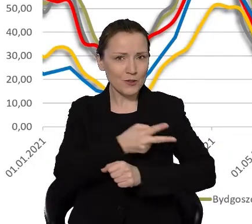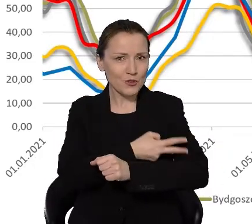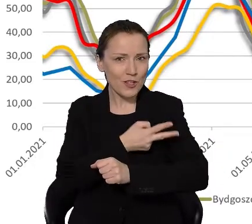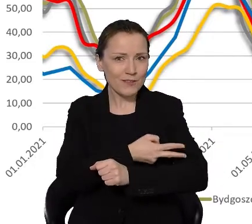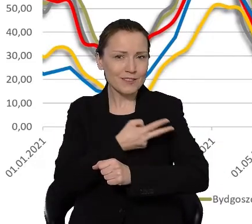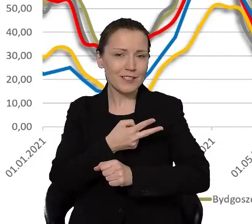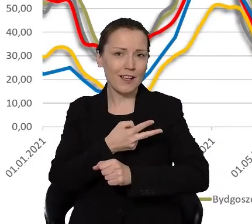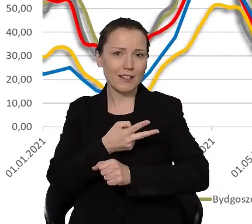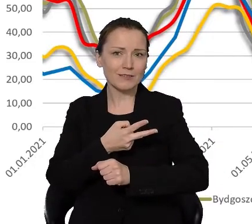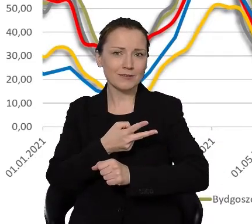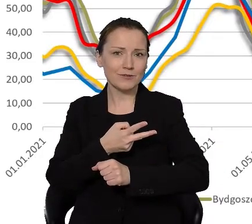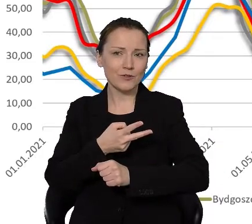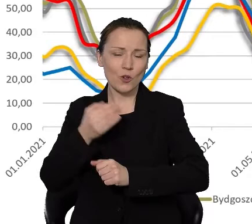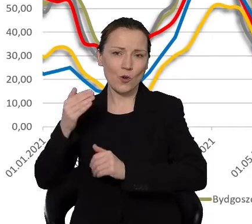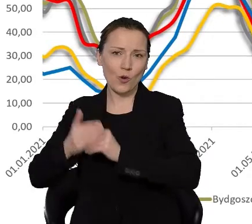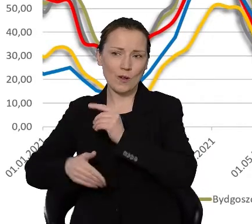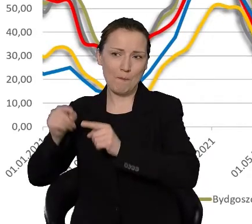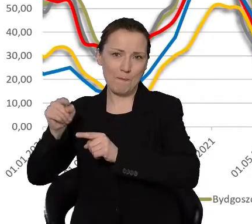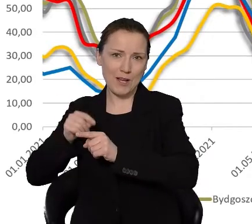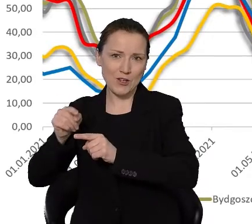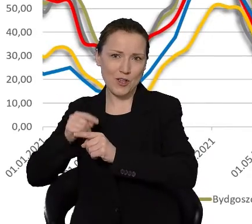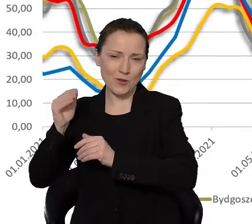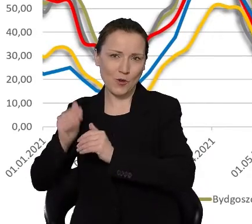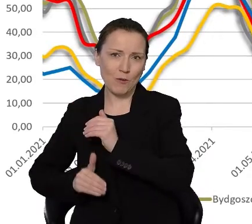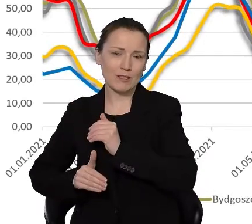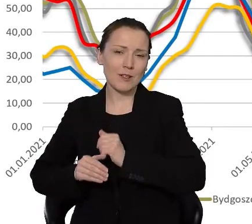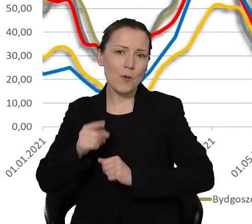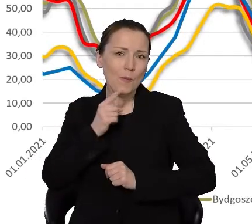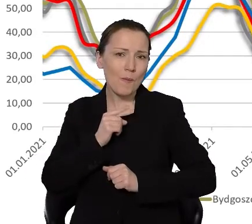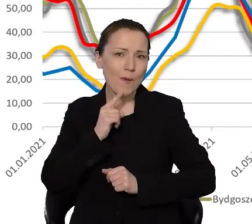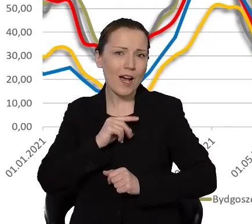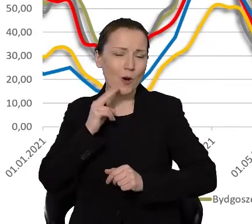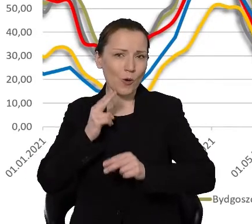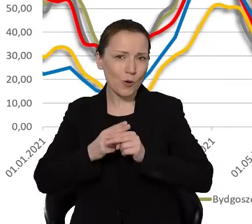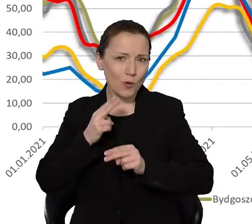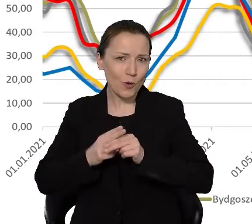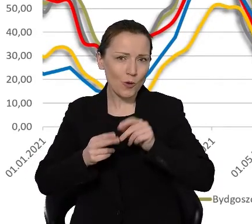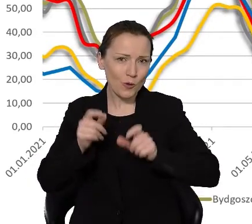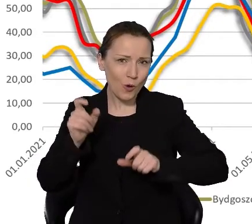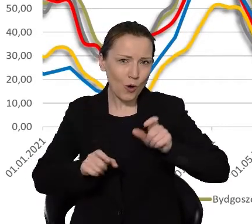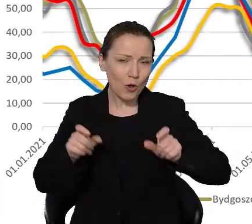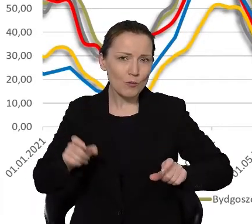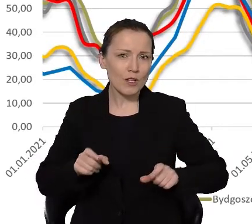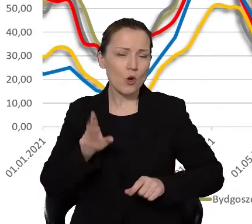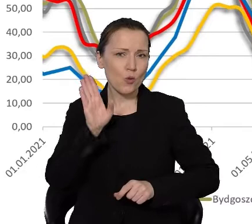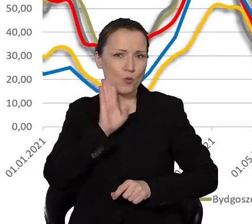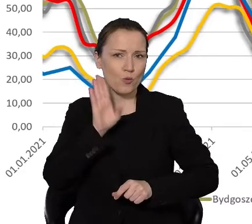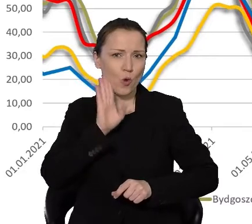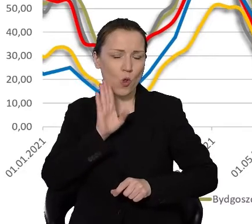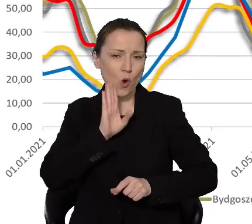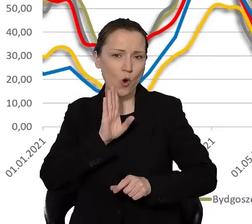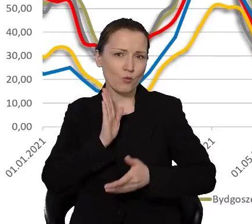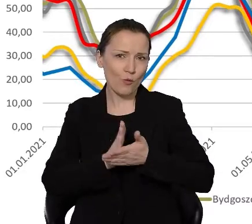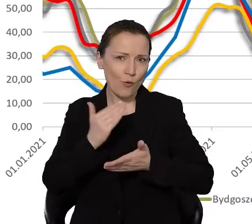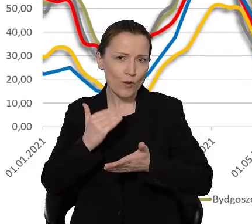praktycznie końca października, znikome ilości zakażeń i w Polsce, i w innych miastach województwa kujasko